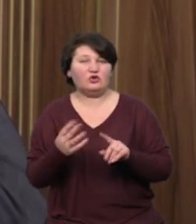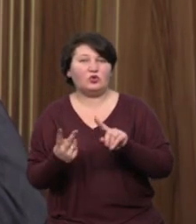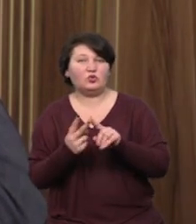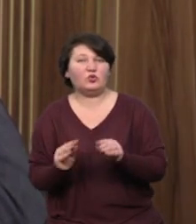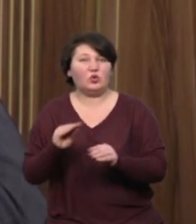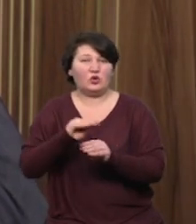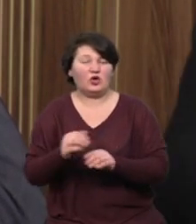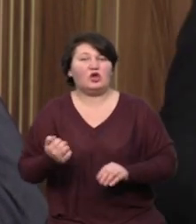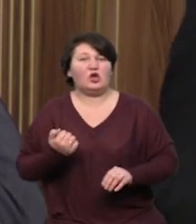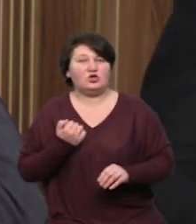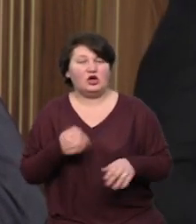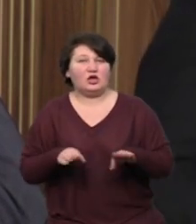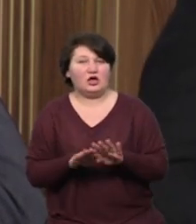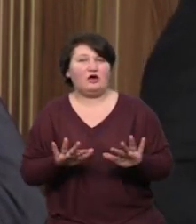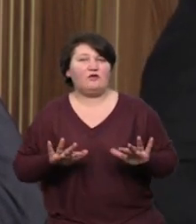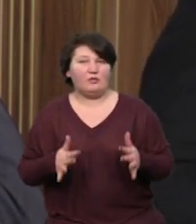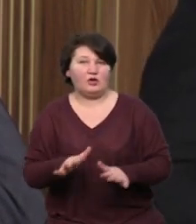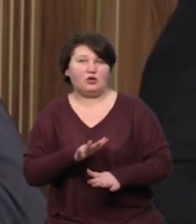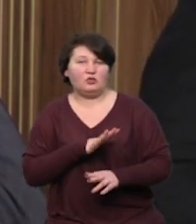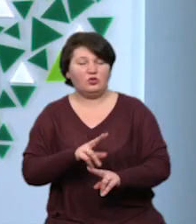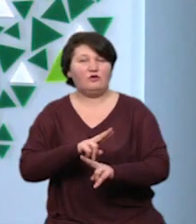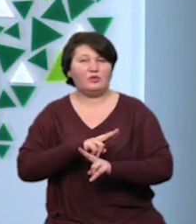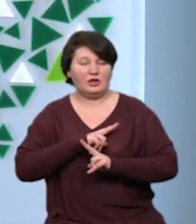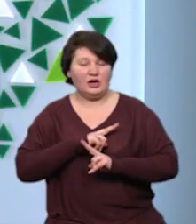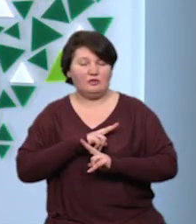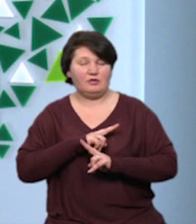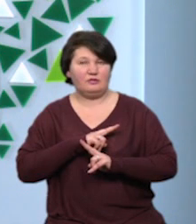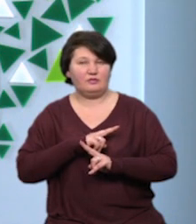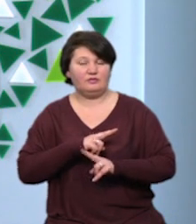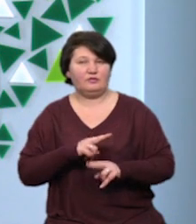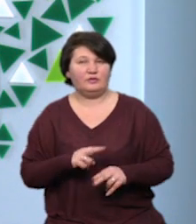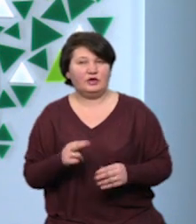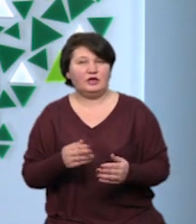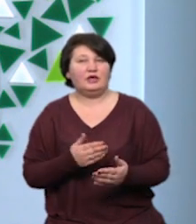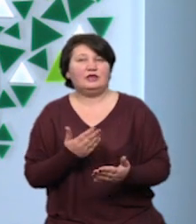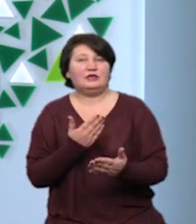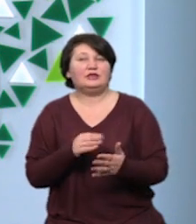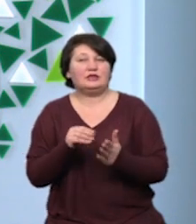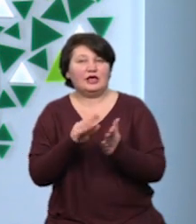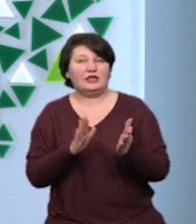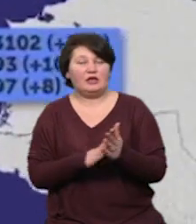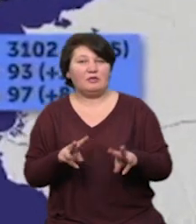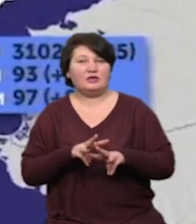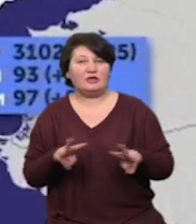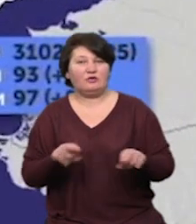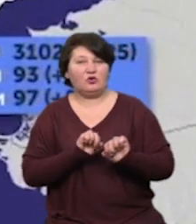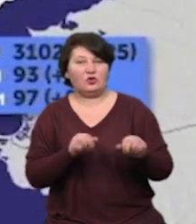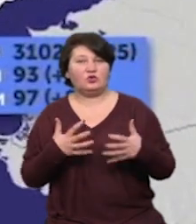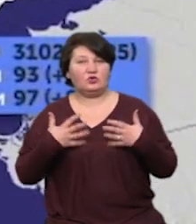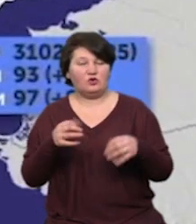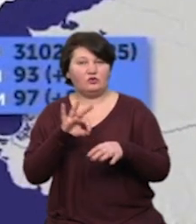на жаль, такі випадки мали місце як летальні. За даними Міністерства охорони здоров'я, нині в Україні хворіє